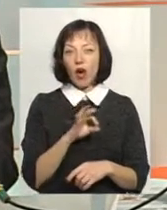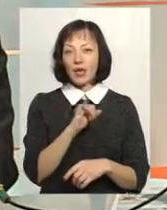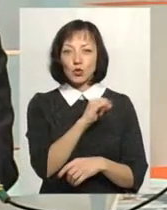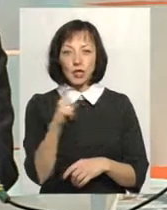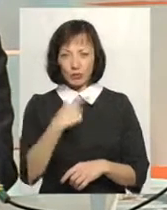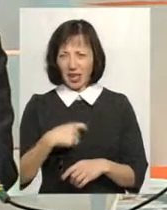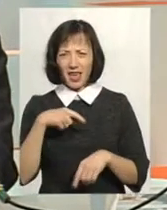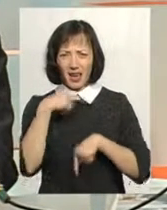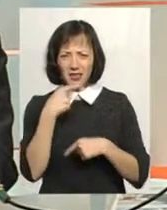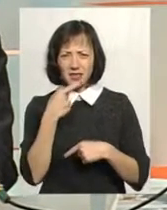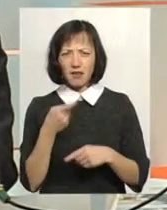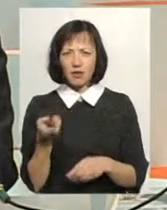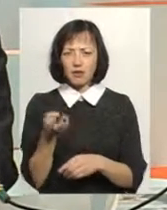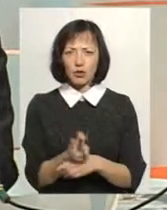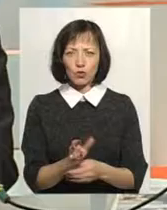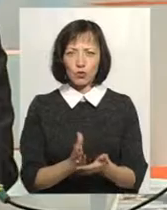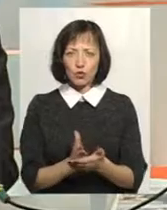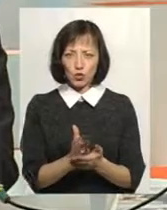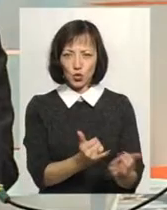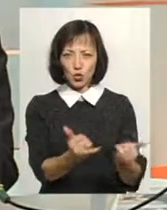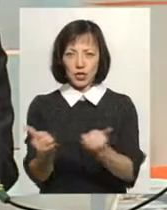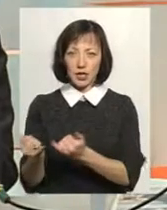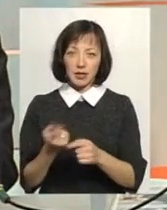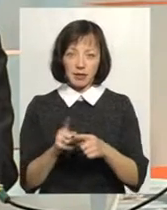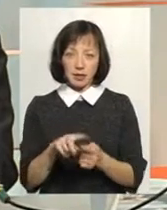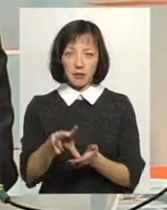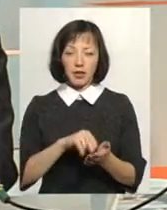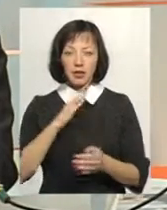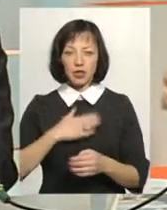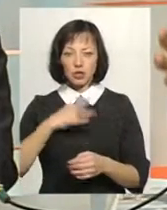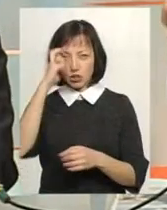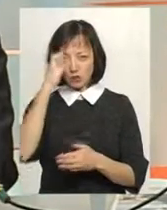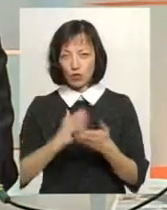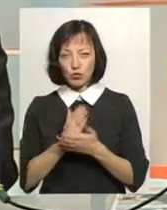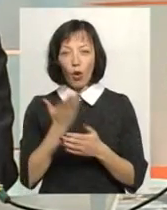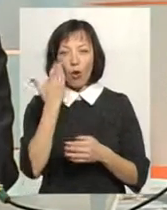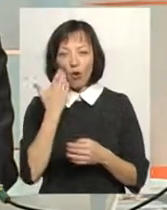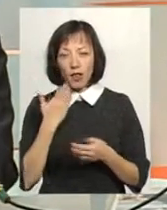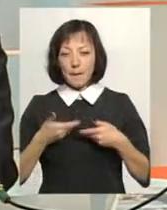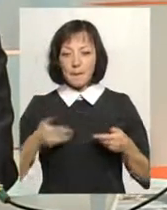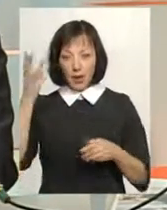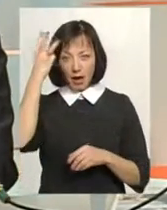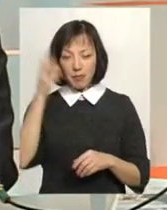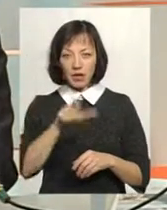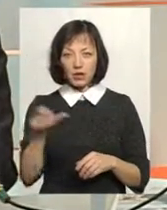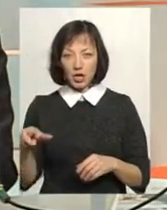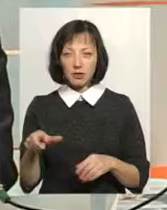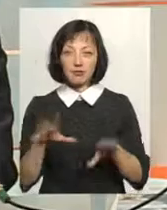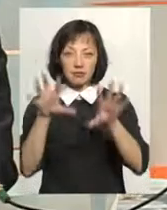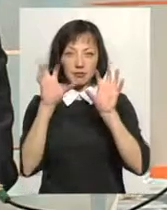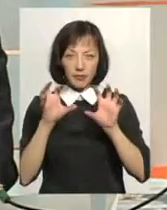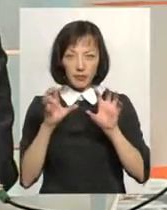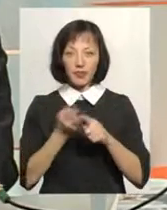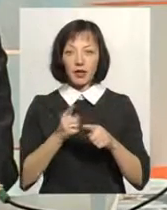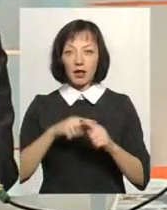себе. Він каже, я прийшов служити. Ісус каже, це приклад для наших державних службовців. Ось коли ми, хмельничани, візьмемо на озброєння,